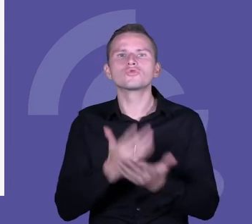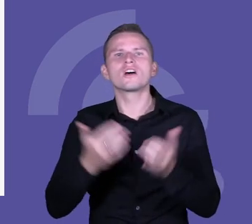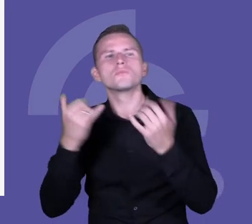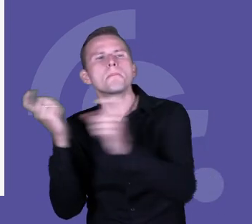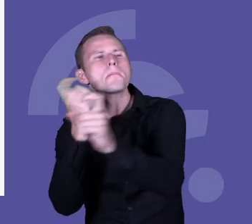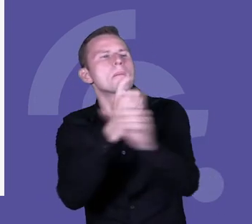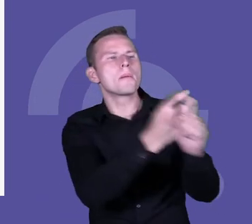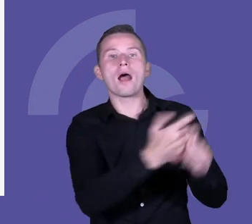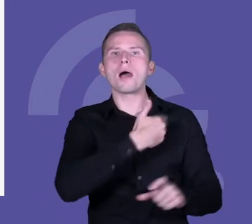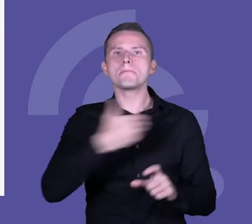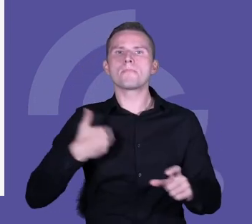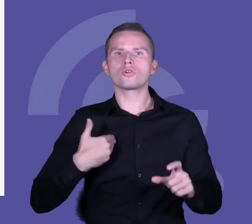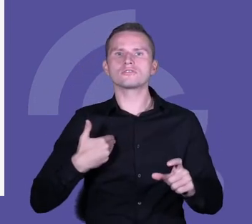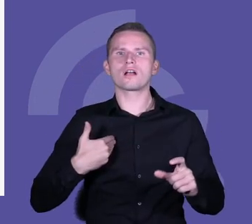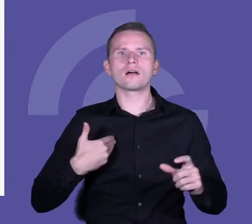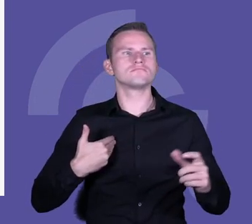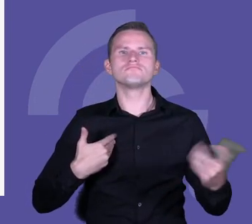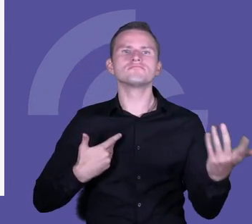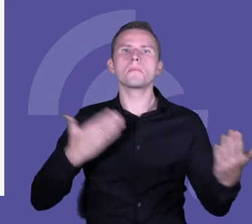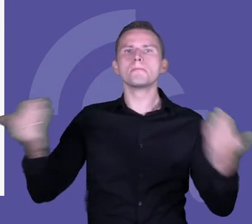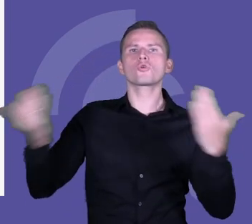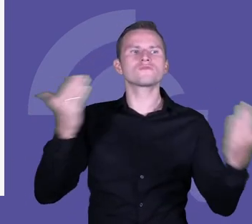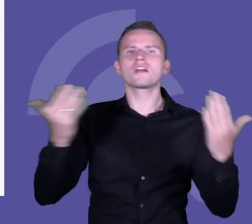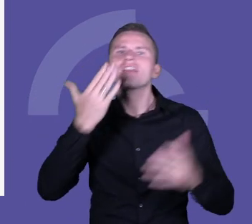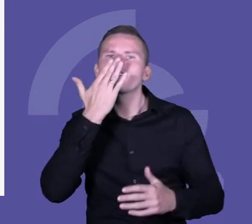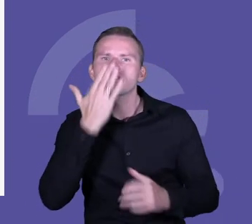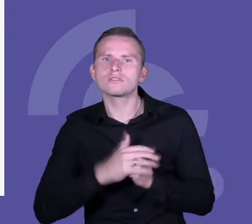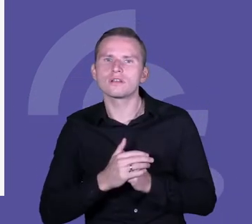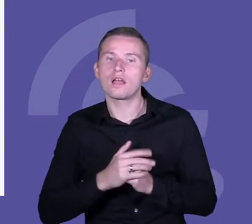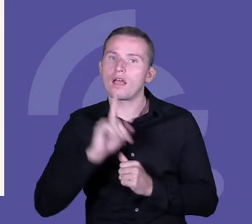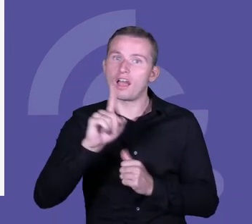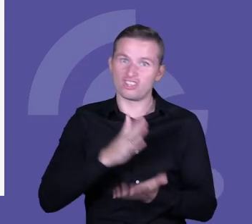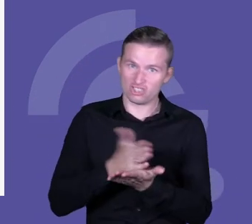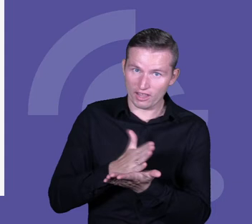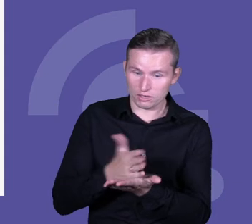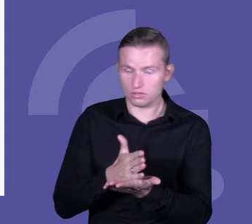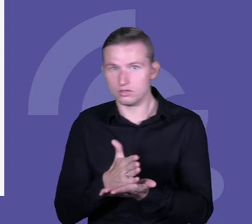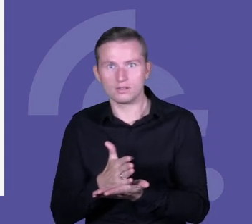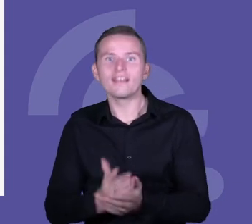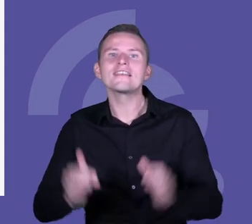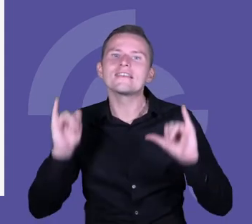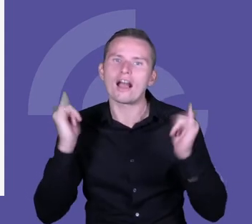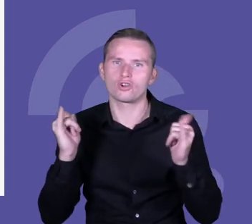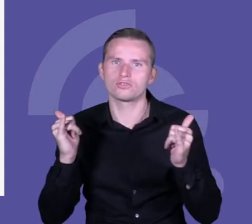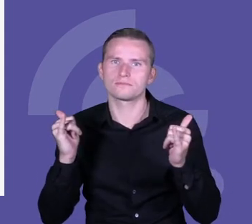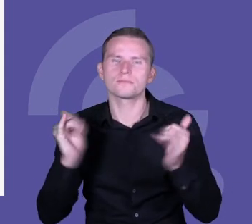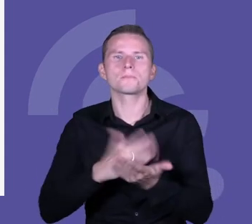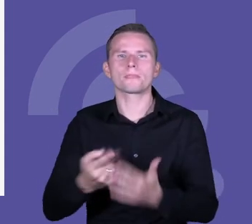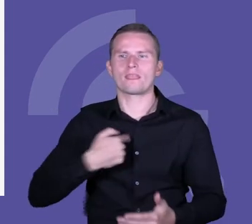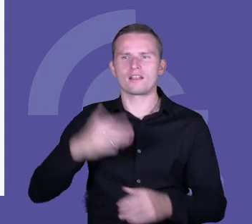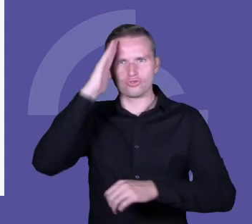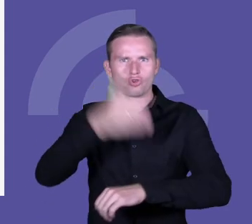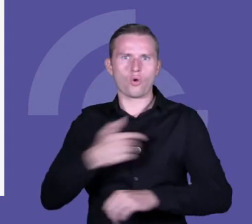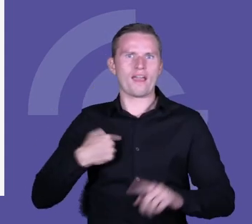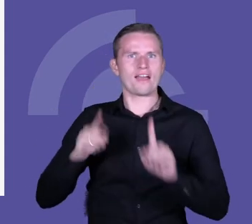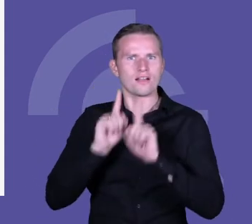krajów, nie? Ale prawda jest taka, że to nie jest tak, że jest średnio, tylko jest jakość, czyli jestem albo tym nauczycielem w tej szkole, gdzie jest